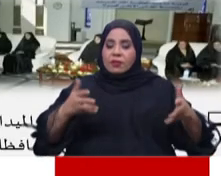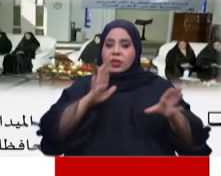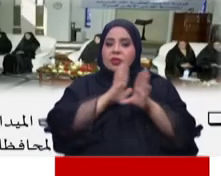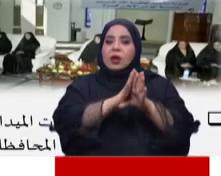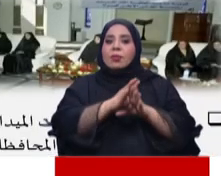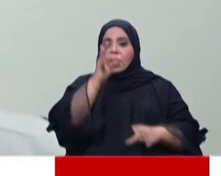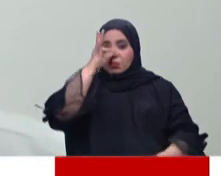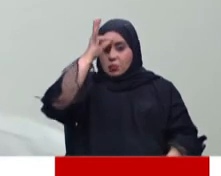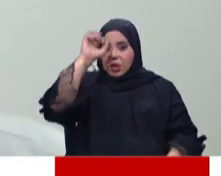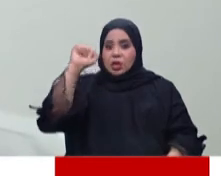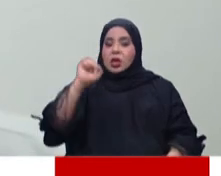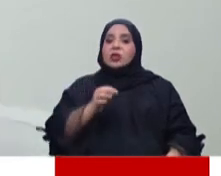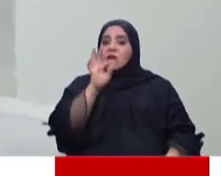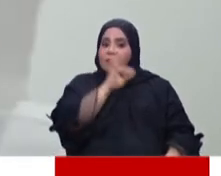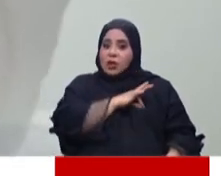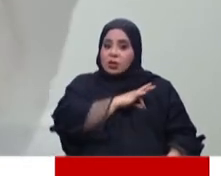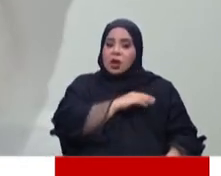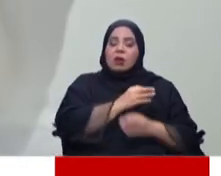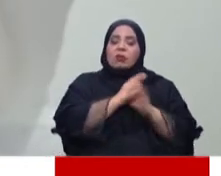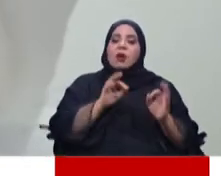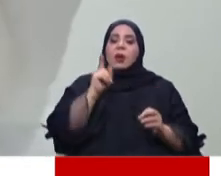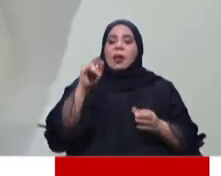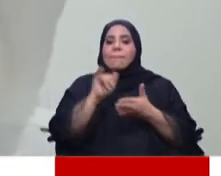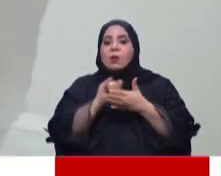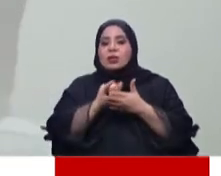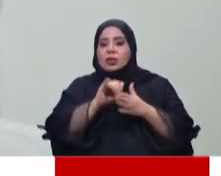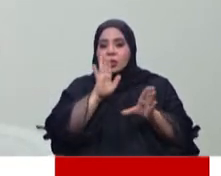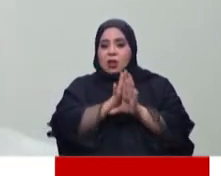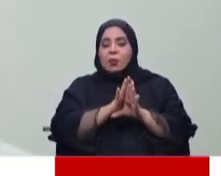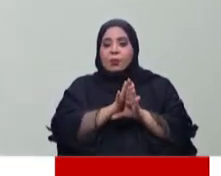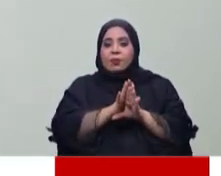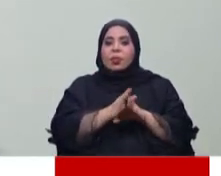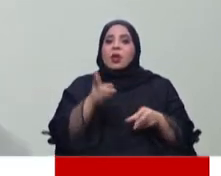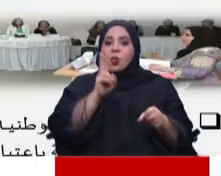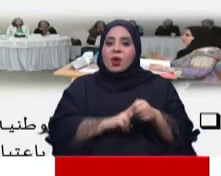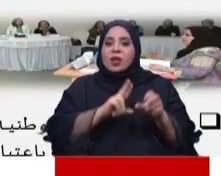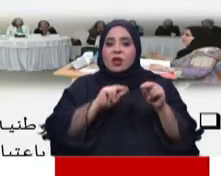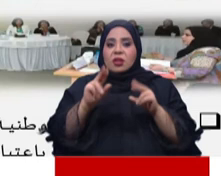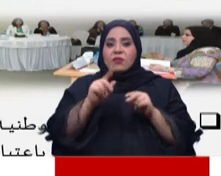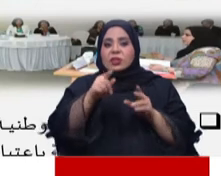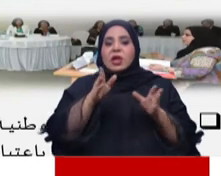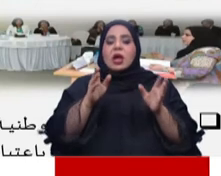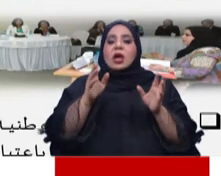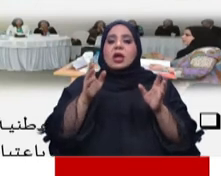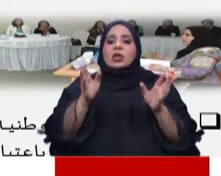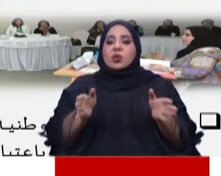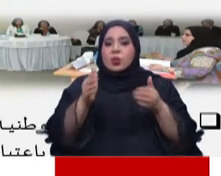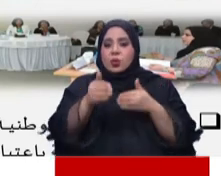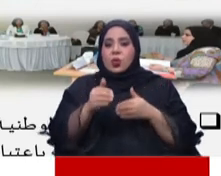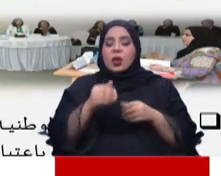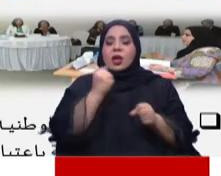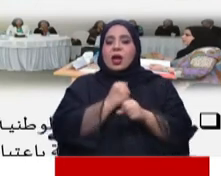ببعض المميزات والأرباح المكفولة من قبل مؤسسات الدعم والتمويل مثل صندوق العمل تمكين